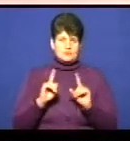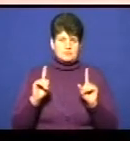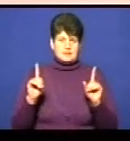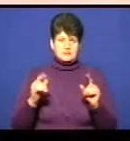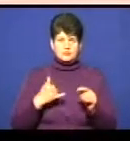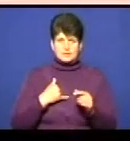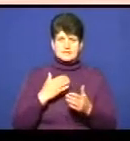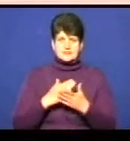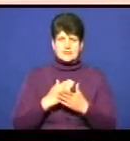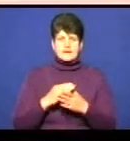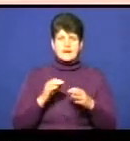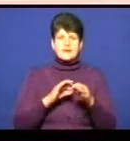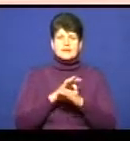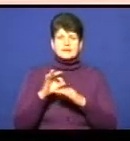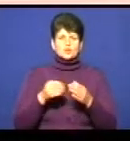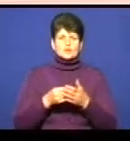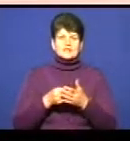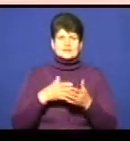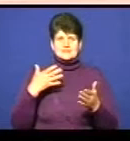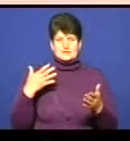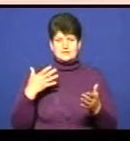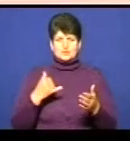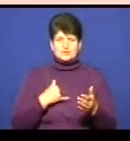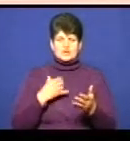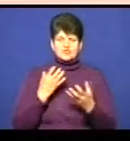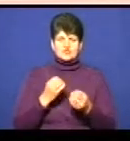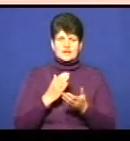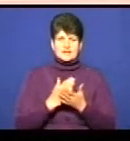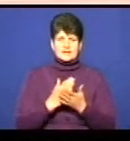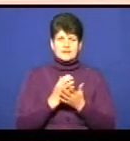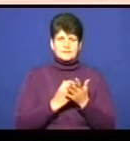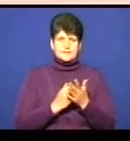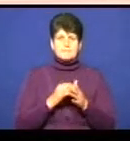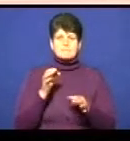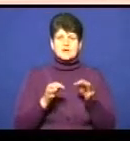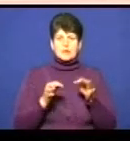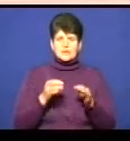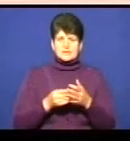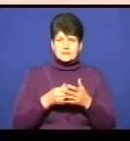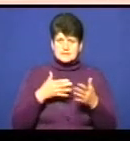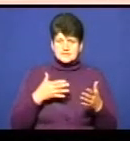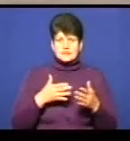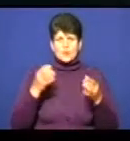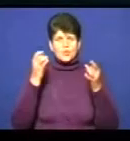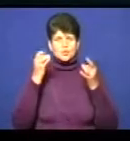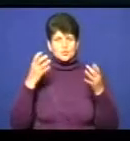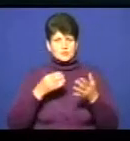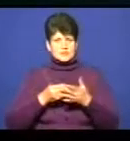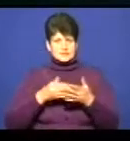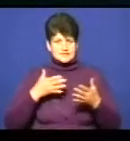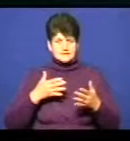номінація «Архітектурна цінність», в нас також є ще номінація «Природна цінність» і номінація «Культурна цінність».